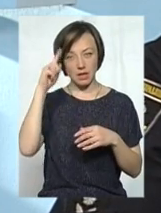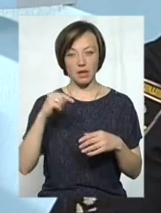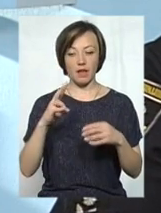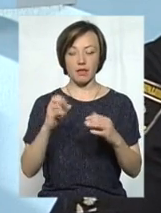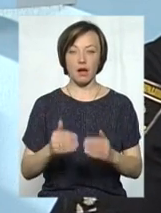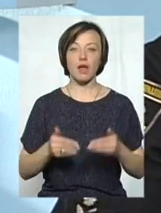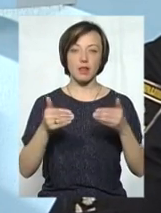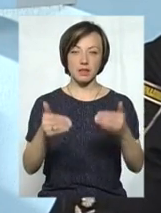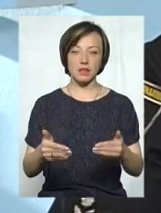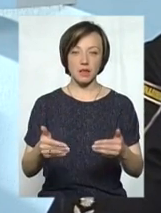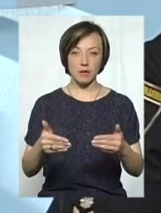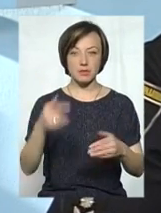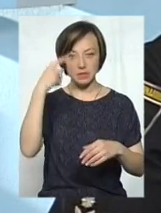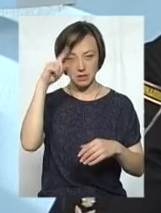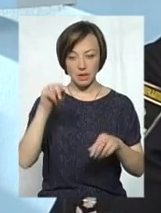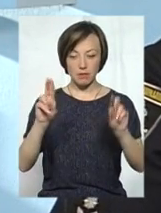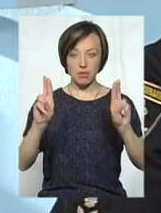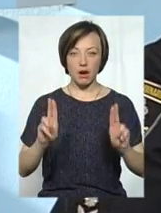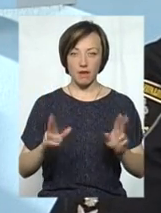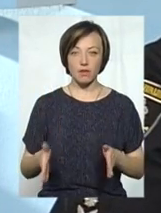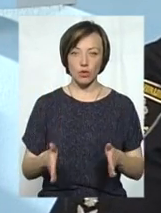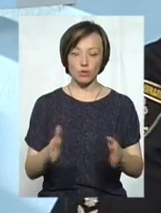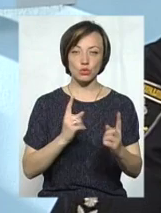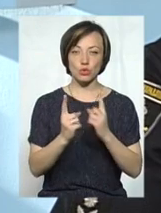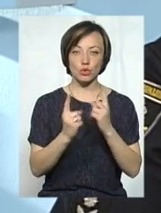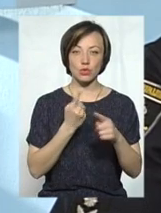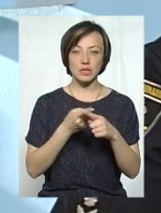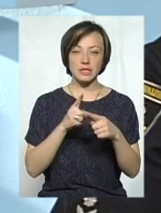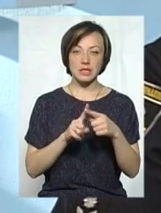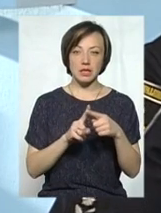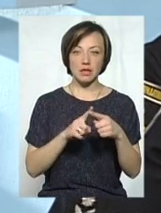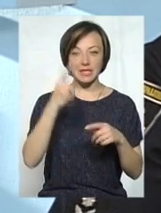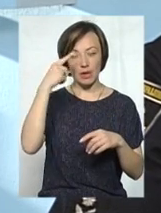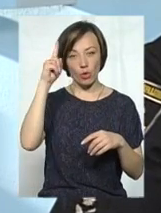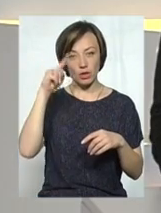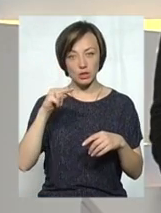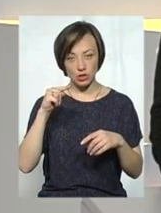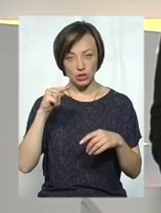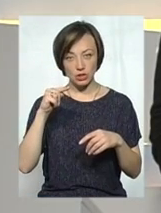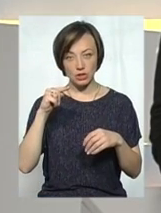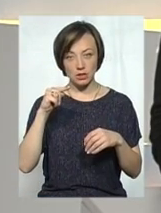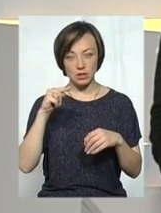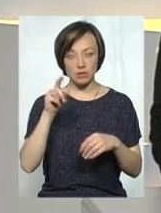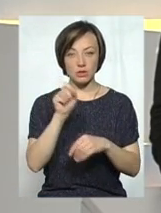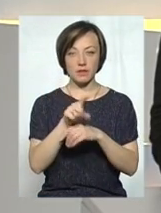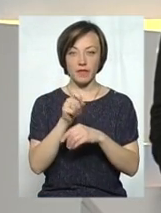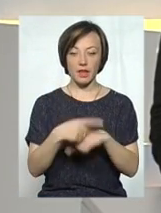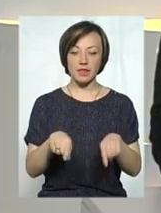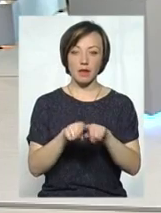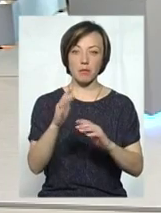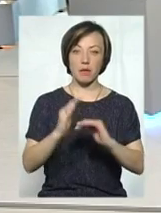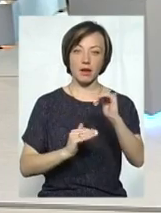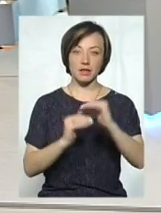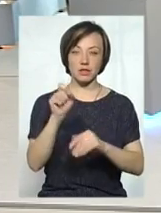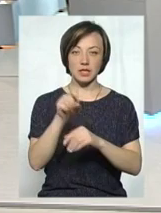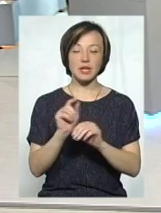етапі знань правил дорожнього руху. Даний етап складався як з теоретичного завдання, так і з практичного завдання.